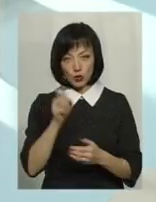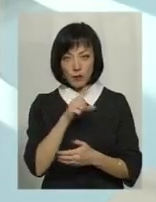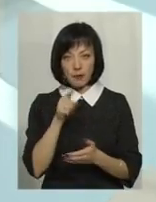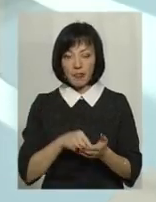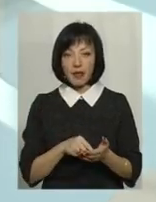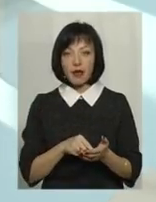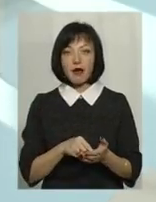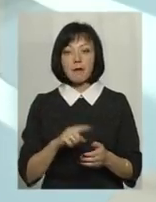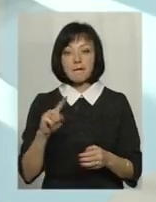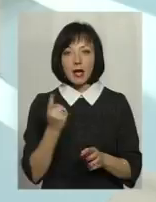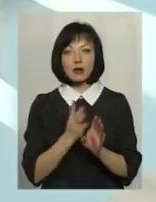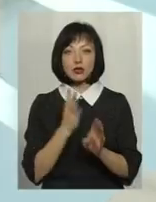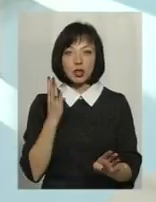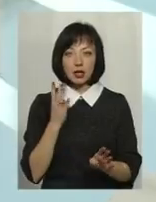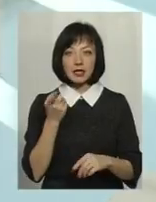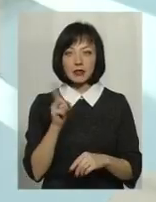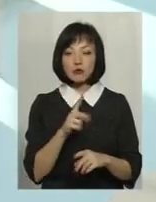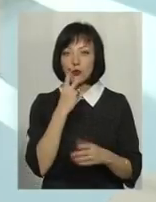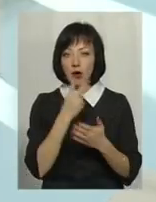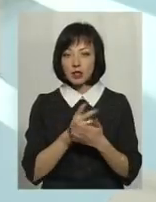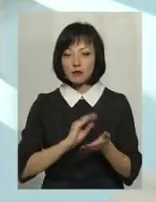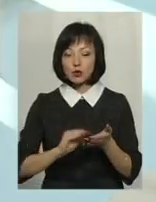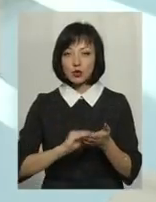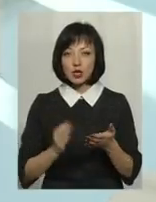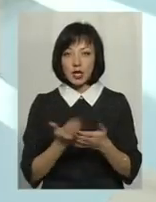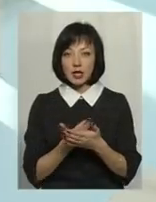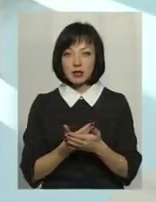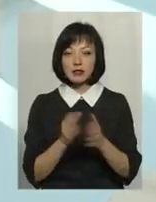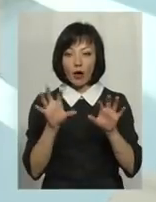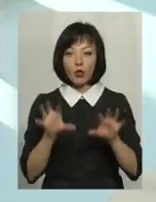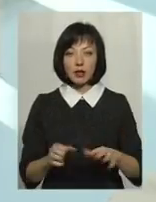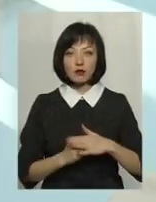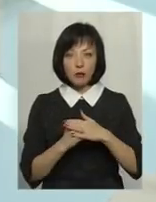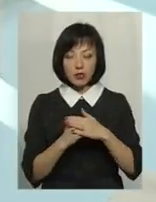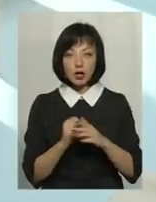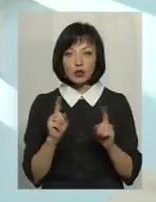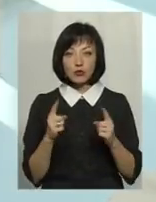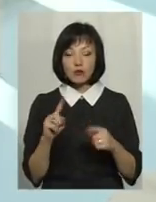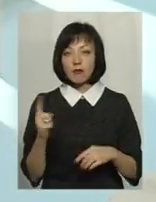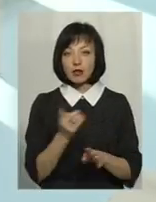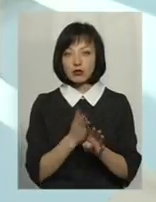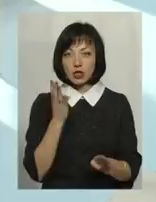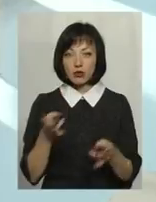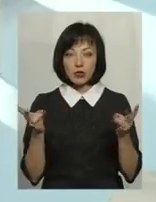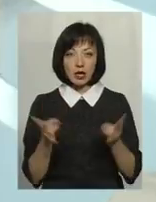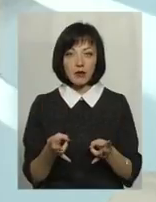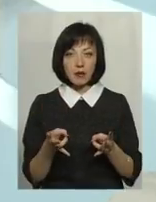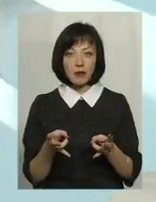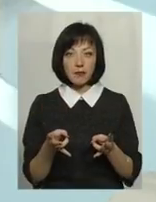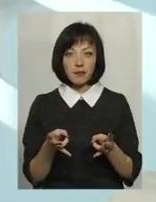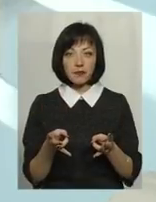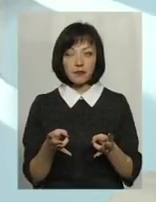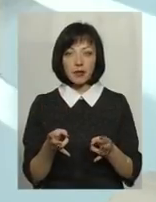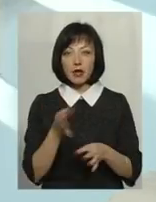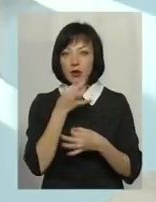Само собою, що в першу чергу, на тим, на чим ми бачили в сюжеті, що працюється над законодавчою базою, тому що в першу чергу нам треба, щоб